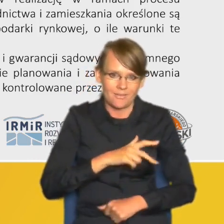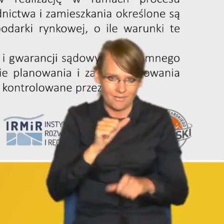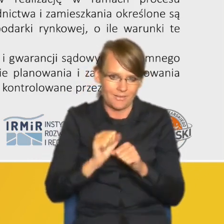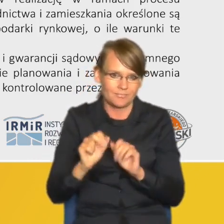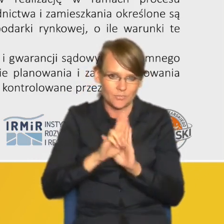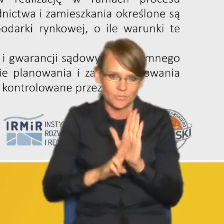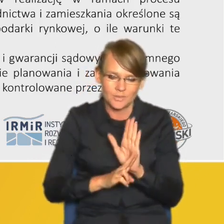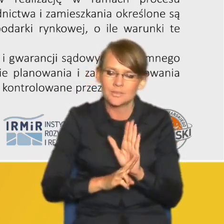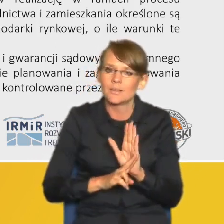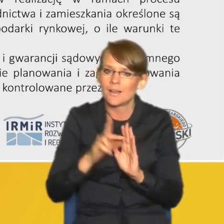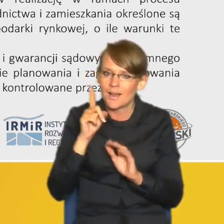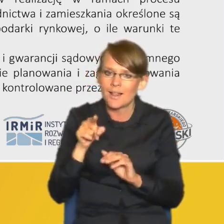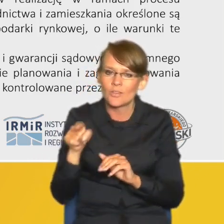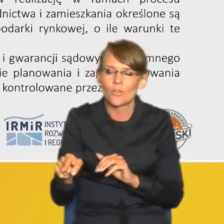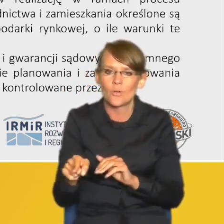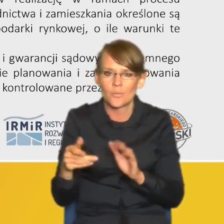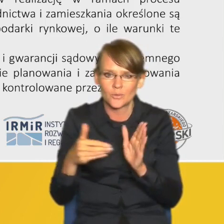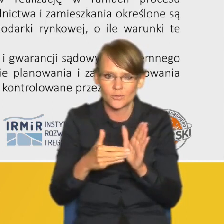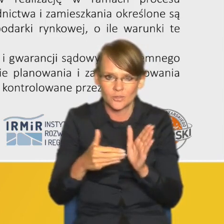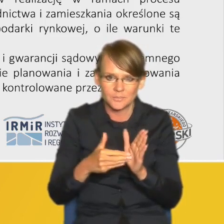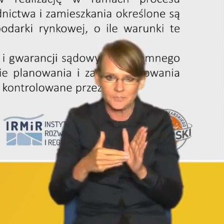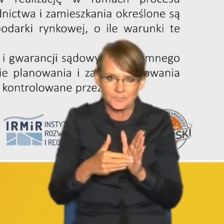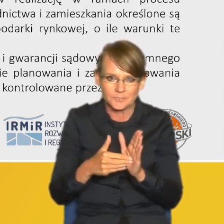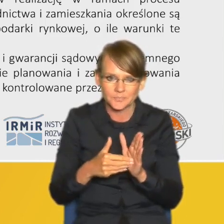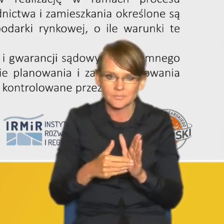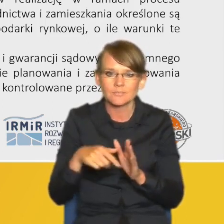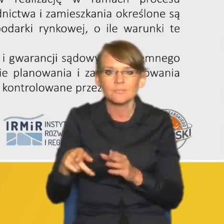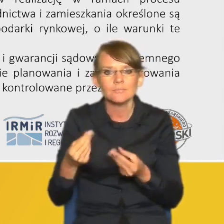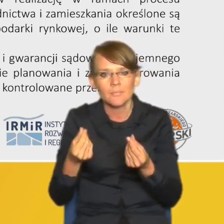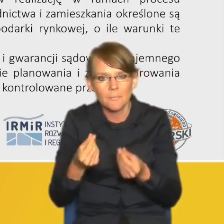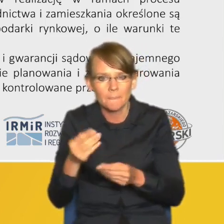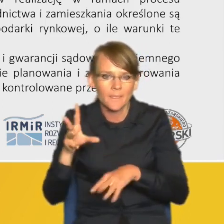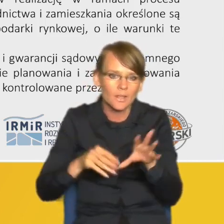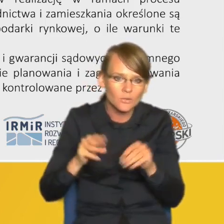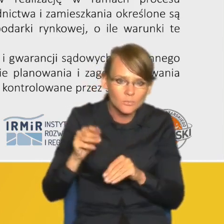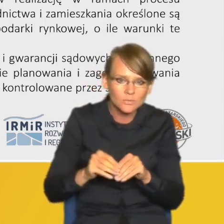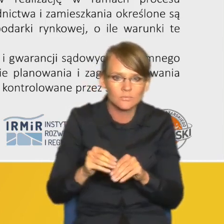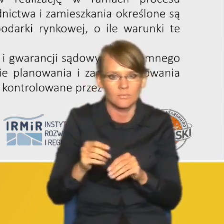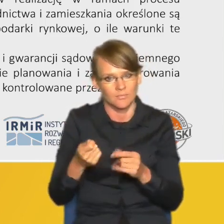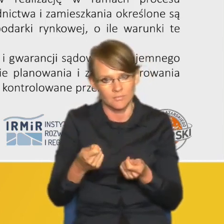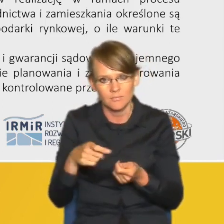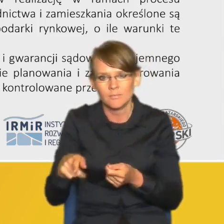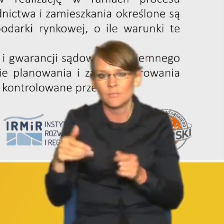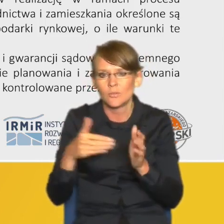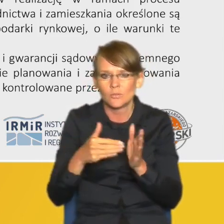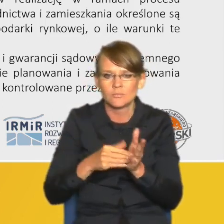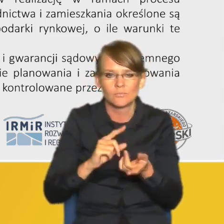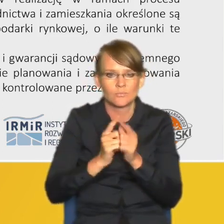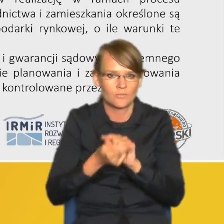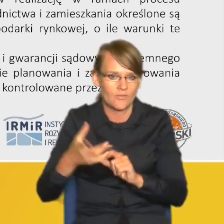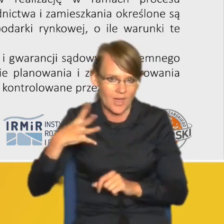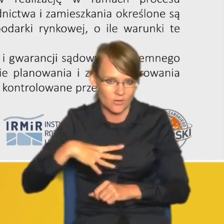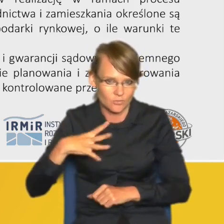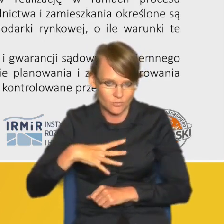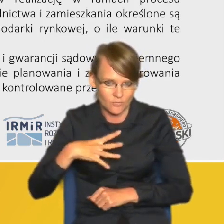wymaga w tym aspekcie ekonomicznym jakiegoś przewartościowania jeżeli mówimy o